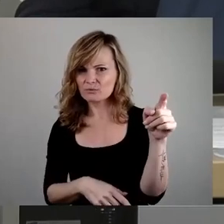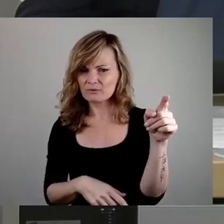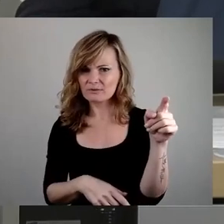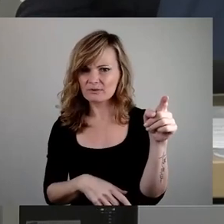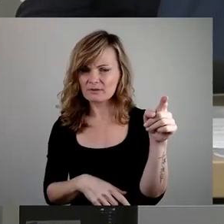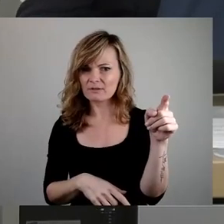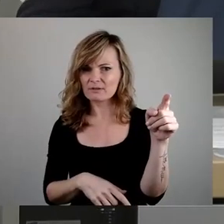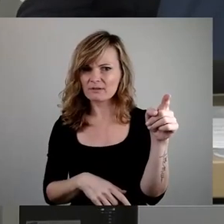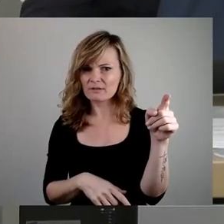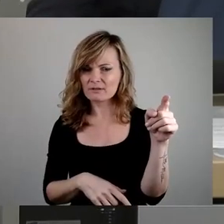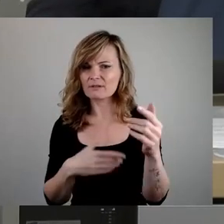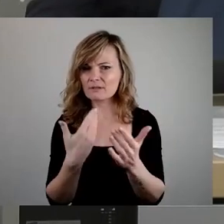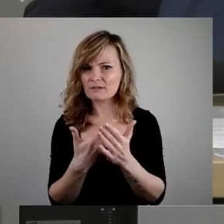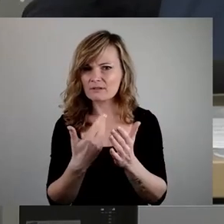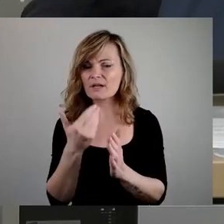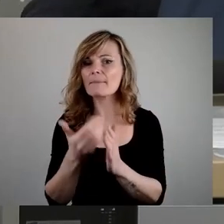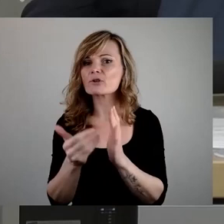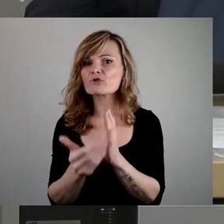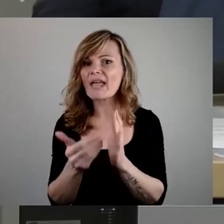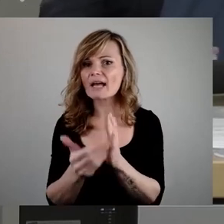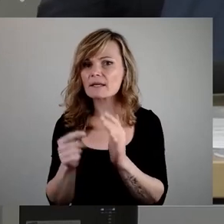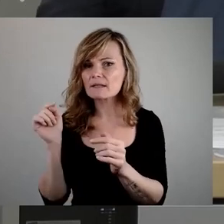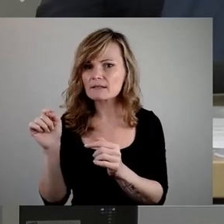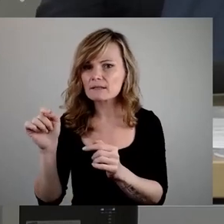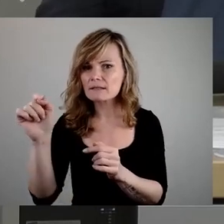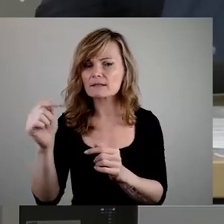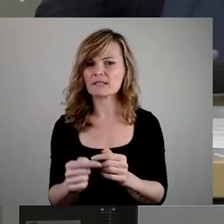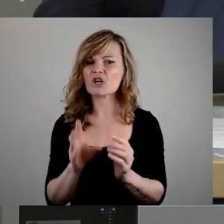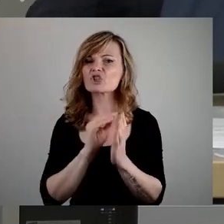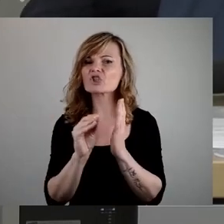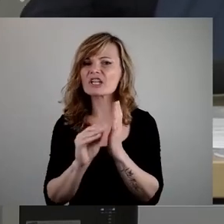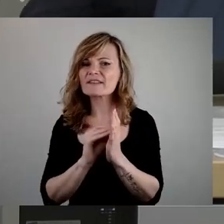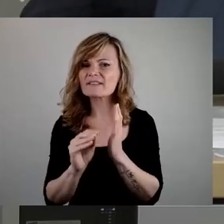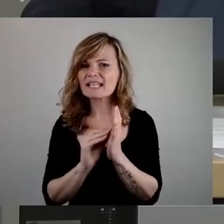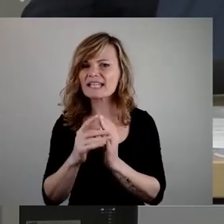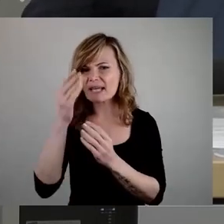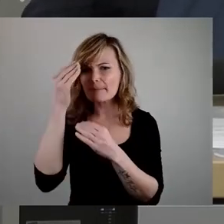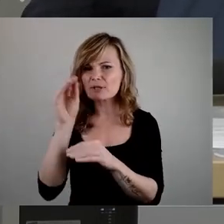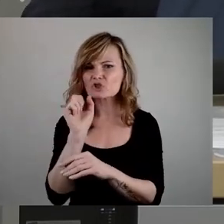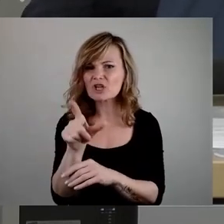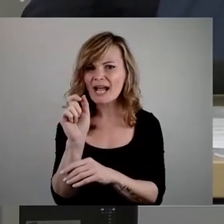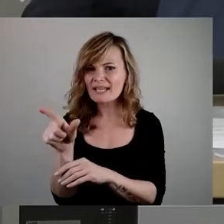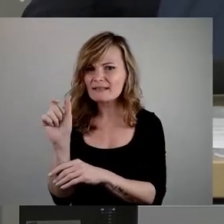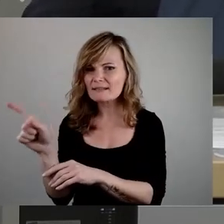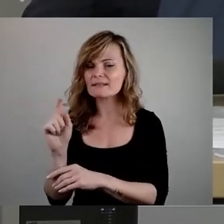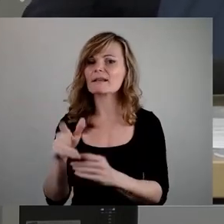wie viele dieser Beschwerden gab es denn schriftlich einen Bescheid und mit welcher Begründung.